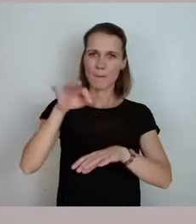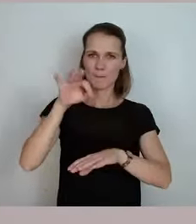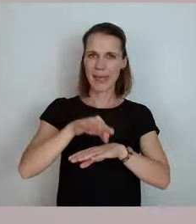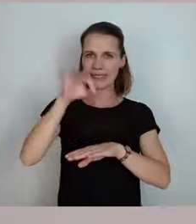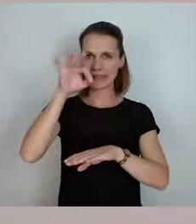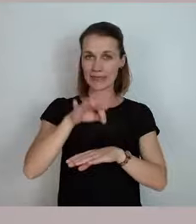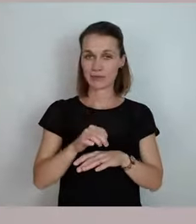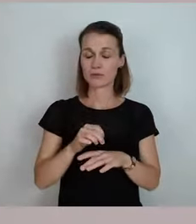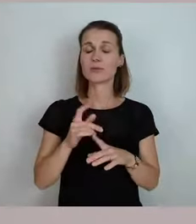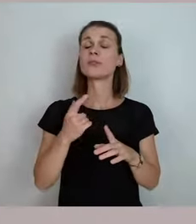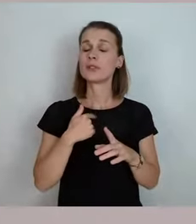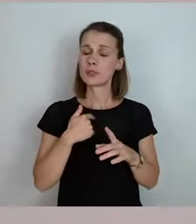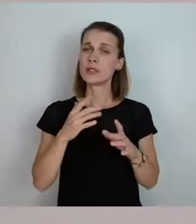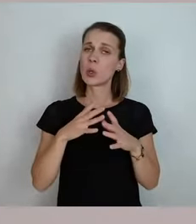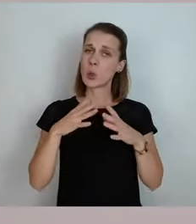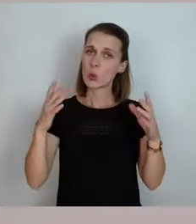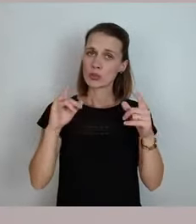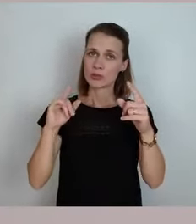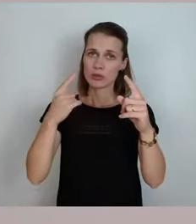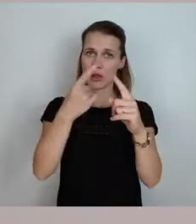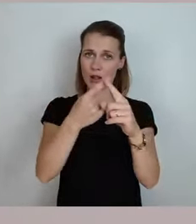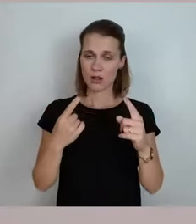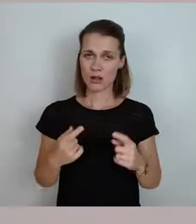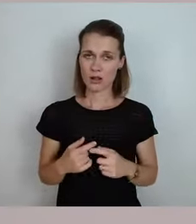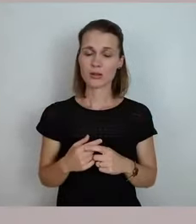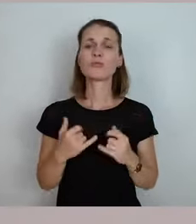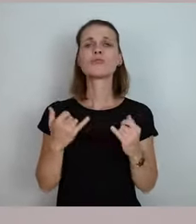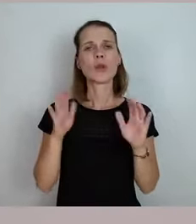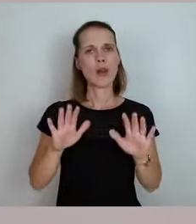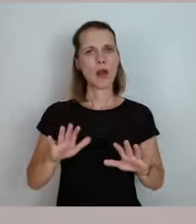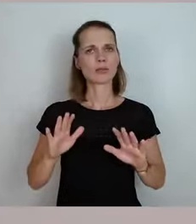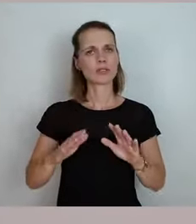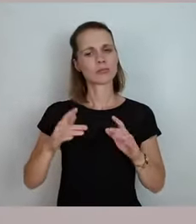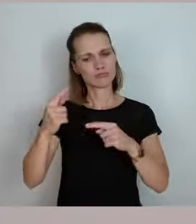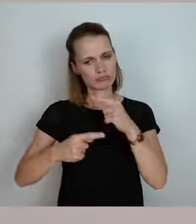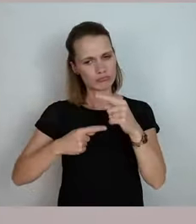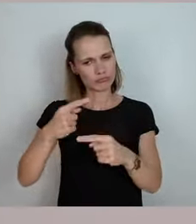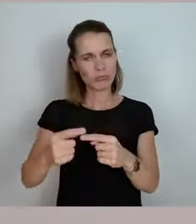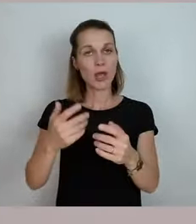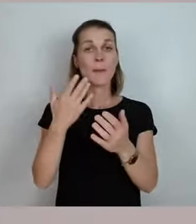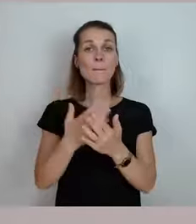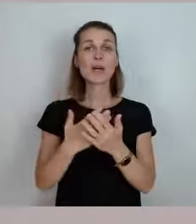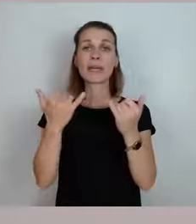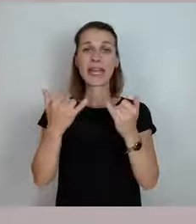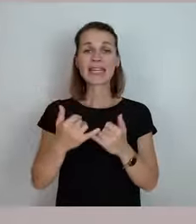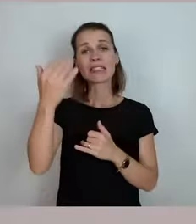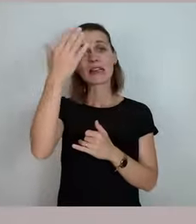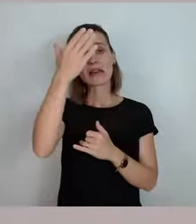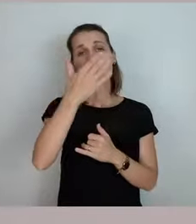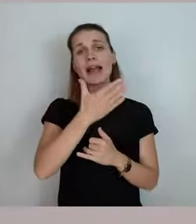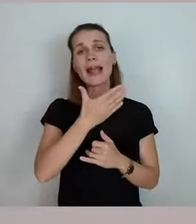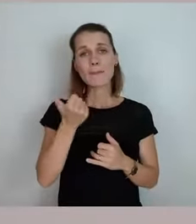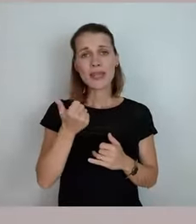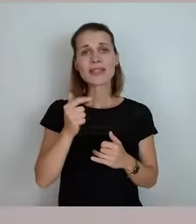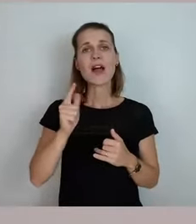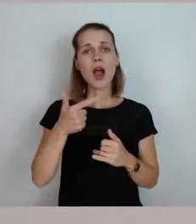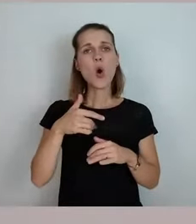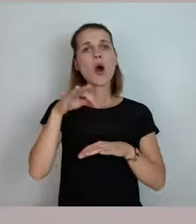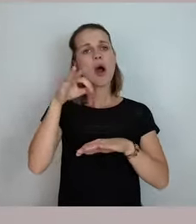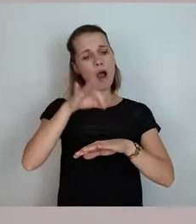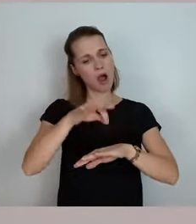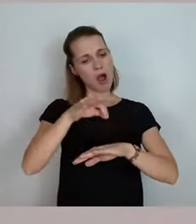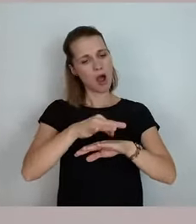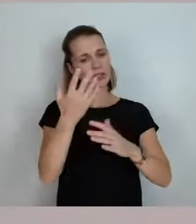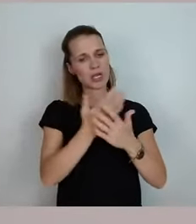Vorhaben. Die haben wir aber jetzt schon auf den Weg gebracht, dass auch in Chemnitz Mediziner ausgebildet werden. Mediziner, die sich bewusst